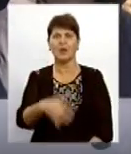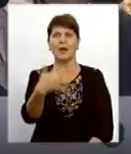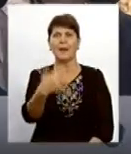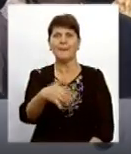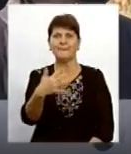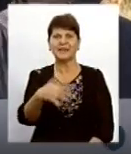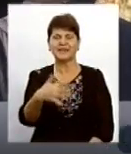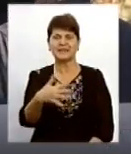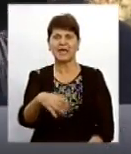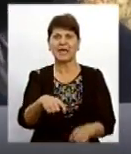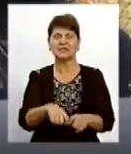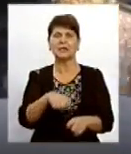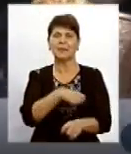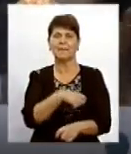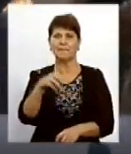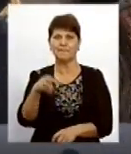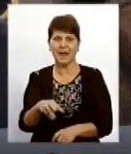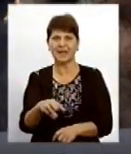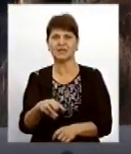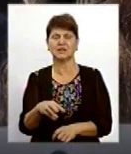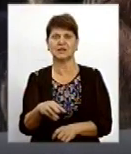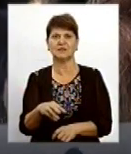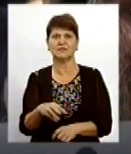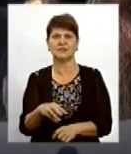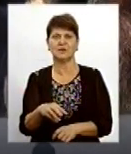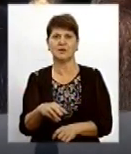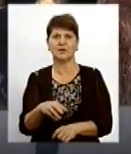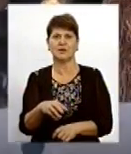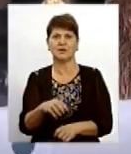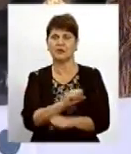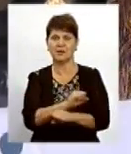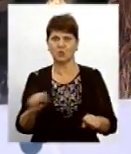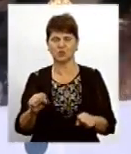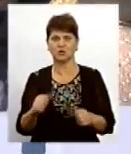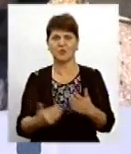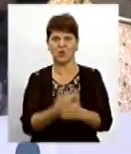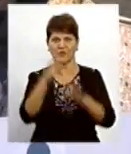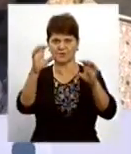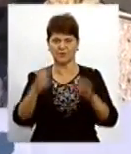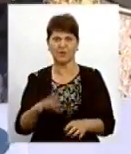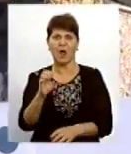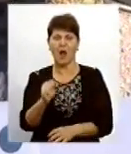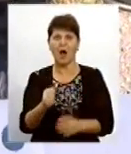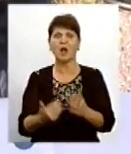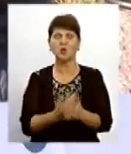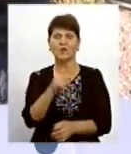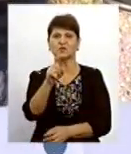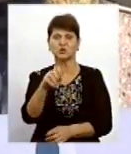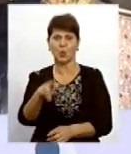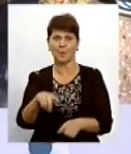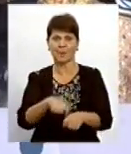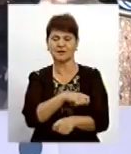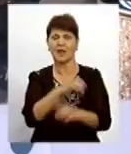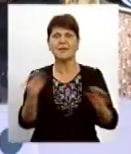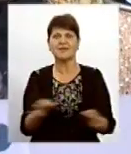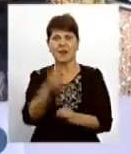боксів не має будувати біля житлових будинків, а по-новому взагалі 100 метрів не має будувати по-новому законодавству. По-перше, не може бути ніяких годних об'єктів.